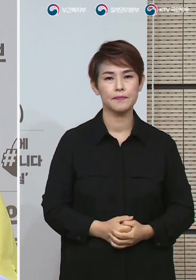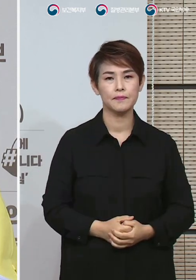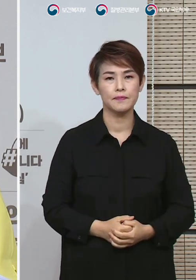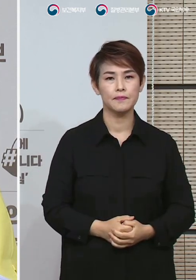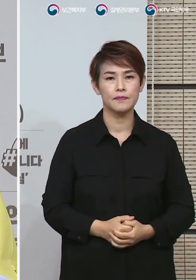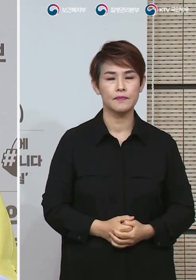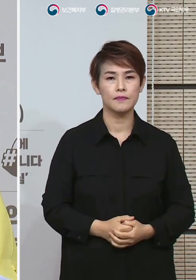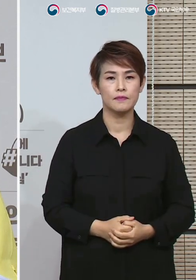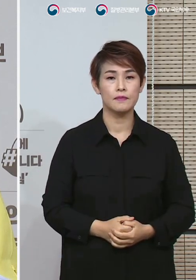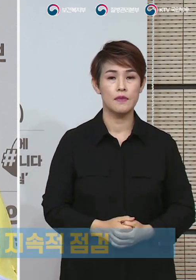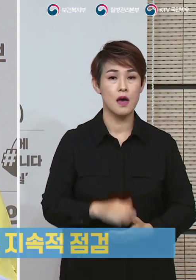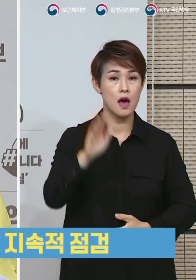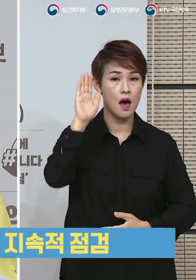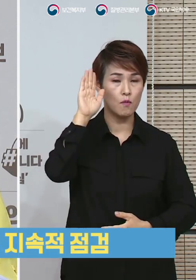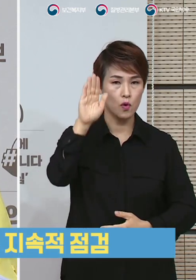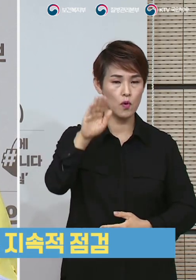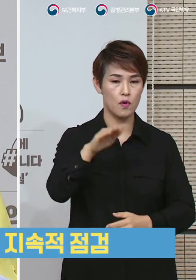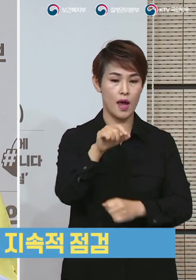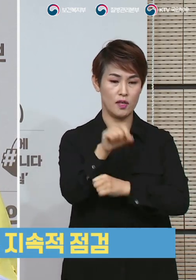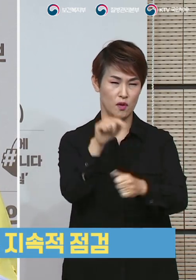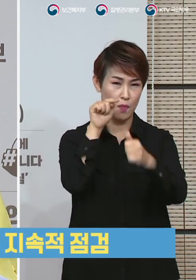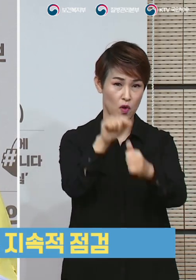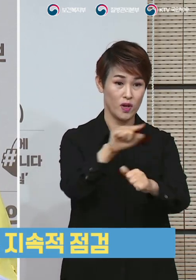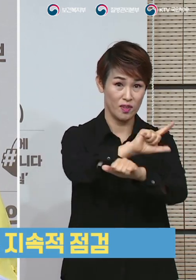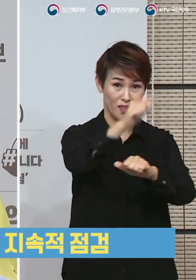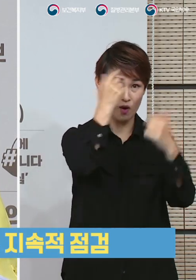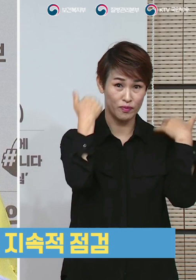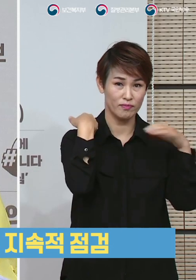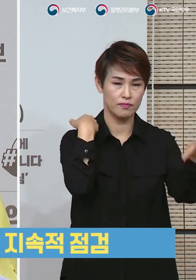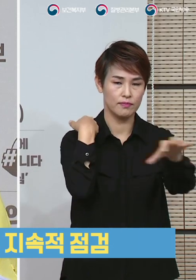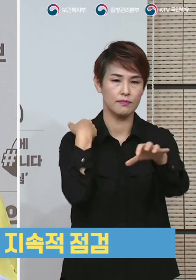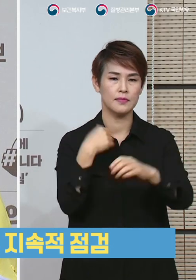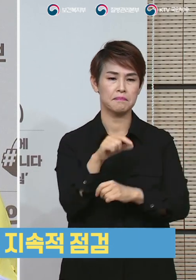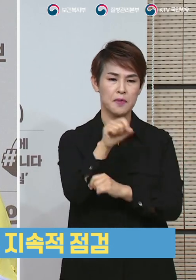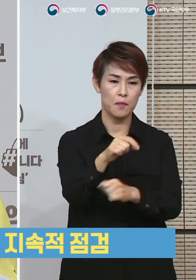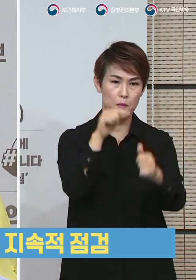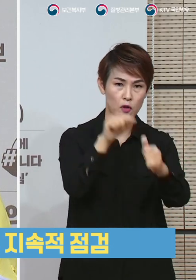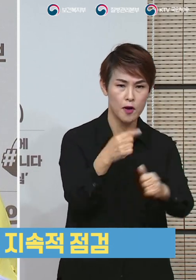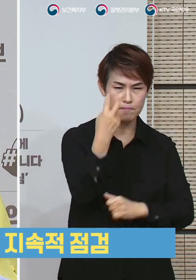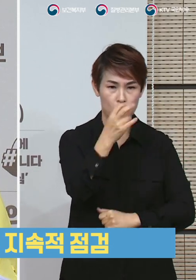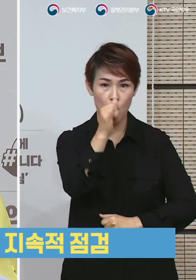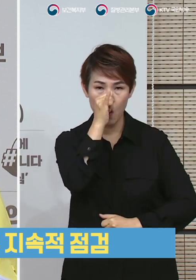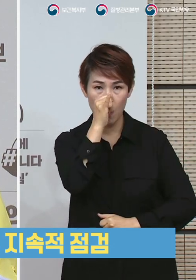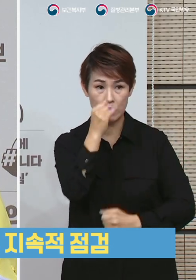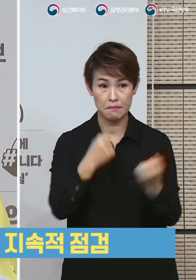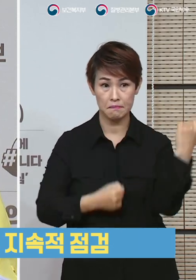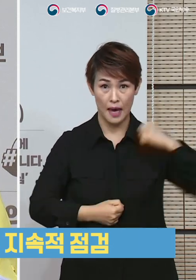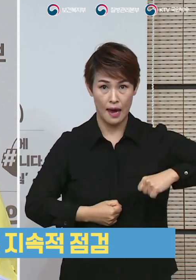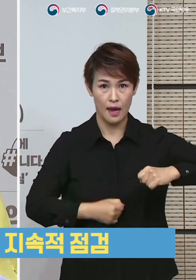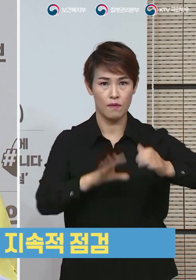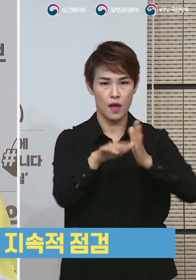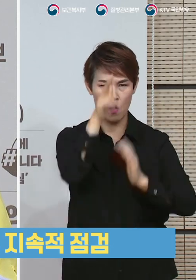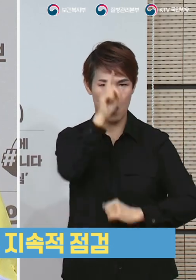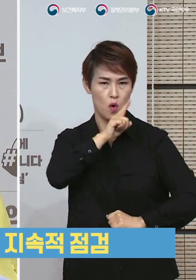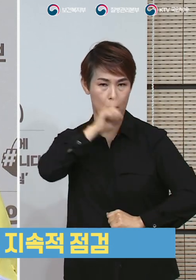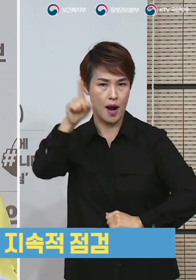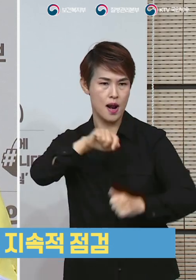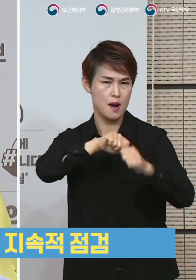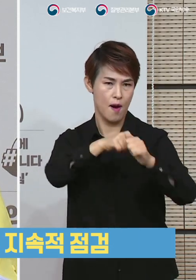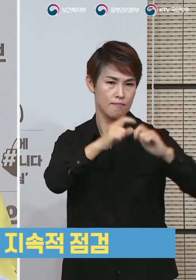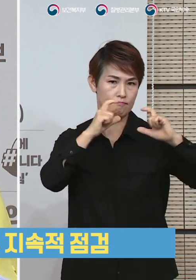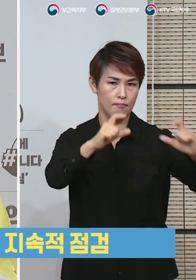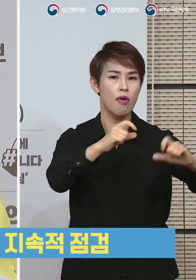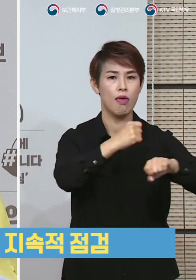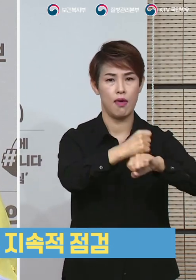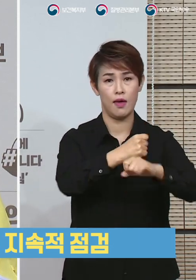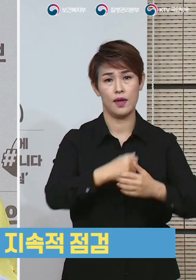지자체는 앞으로도 행정명령 이행 여부를 지속적으로 점검하고 미이행 시 고발, 처벌 등 강력 조치를